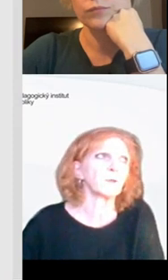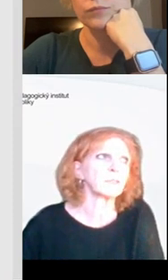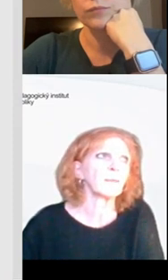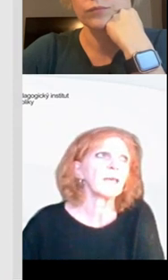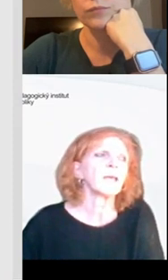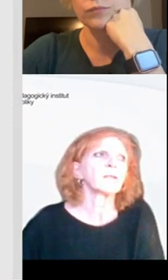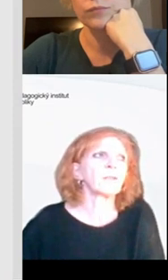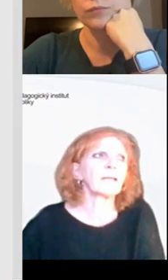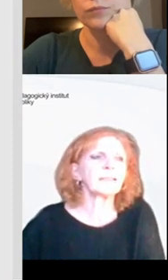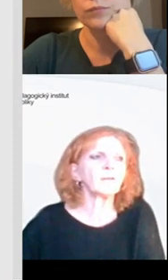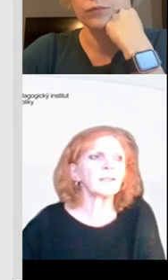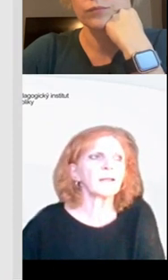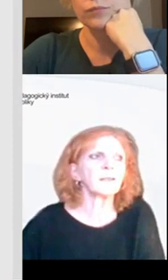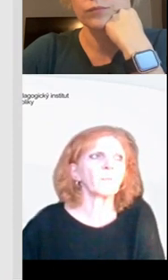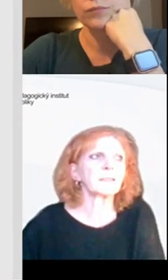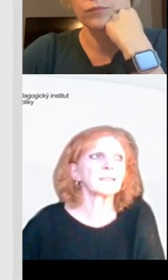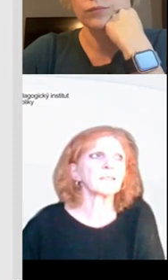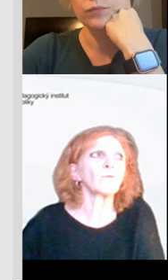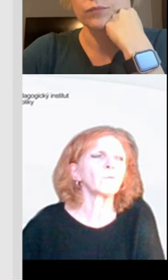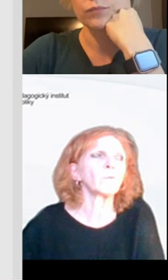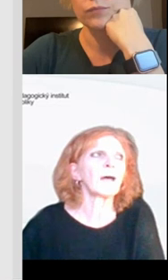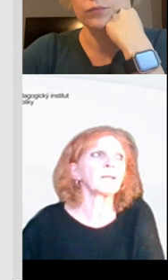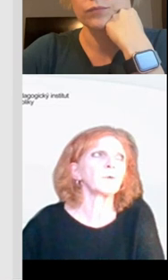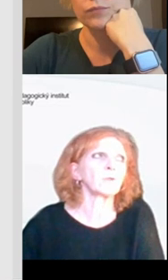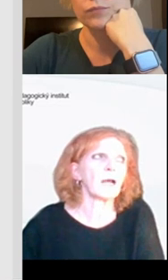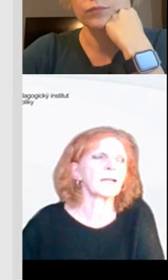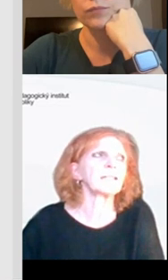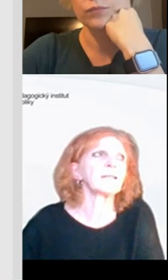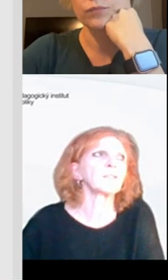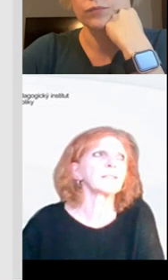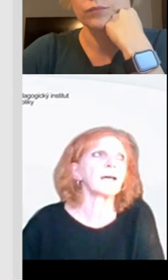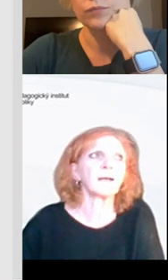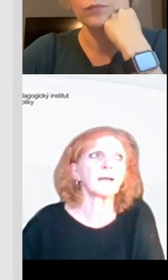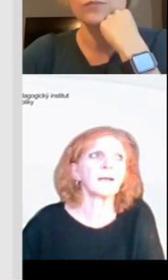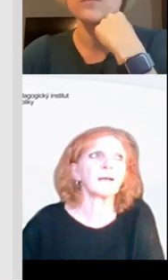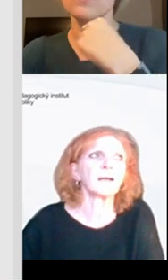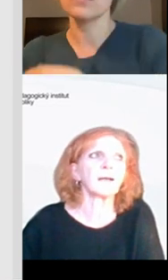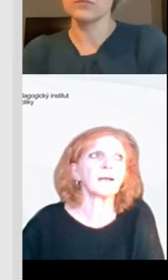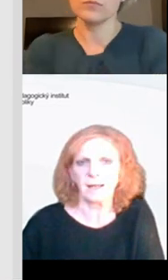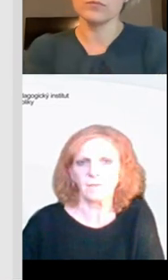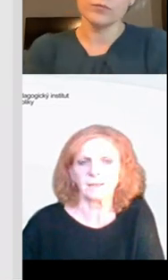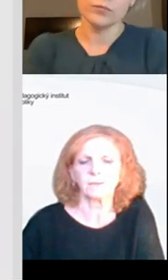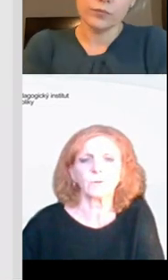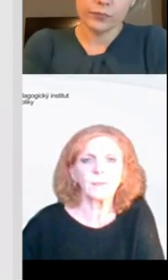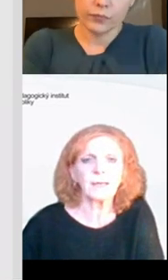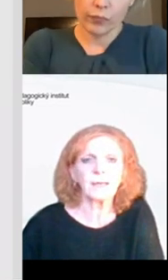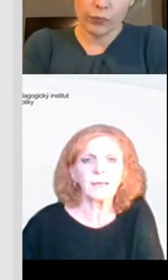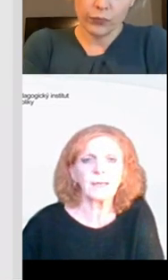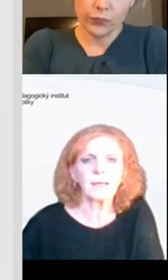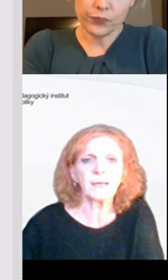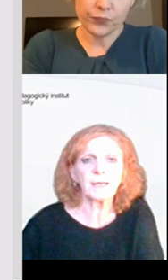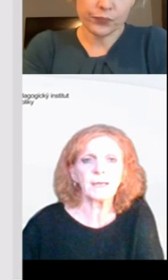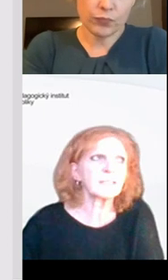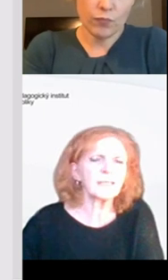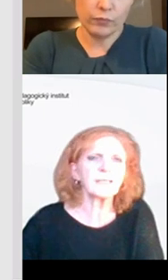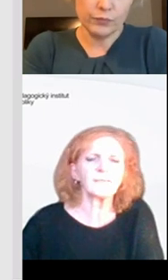všimněte si prosím, že tyto digitální kompetence jsou formulovány pro žáka, který se ocitá na konci základního vzdělávání. To znamená, že